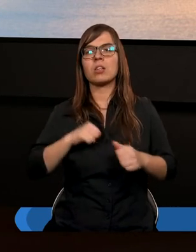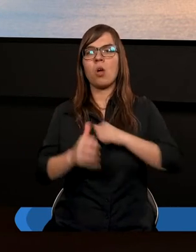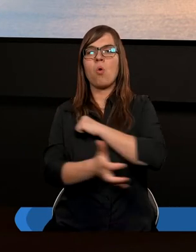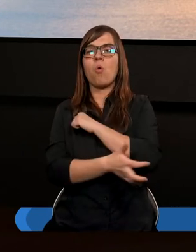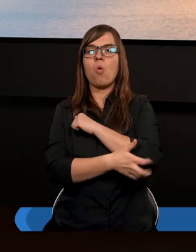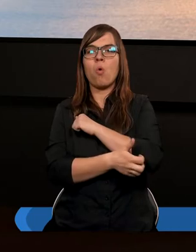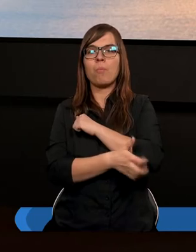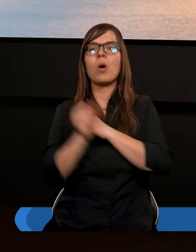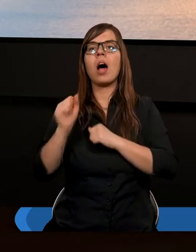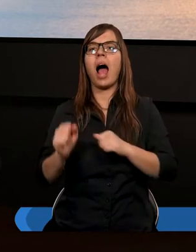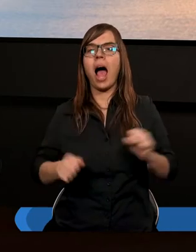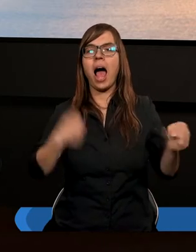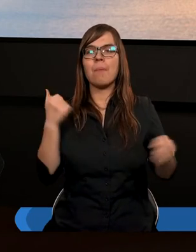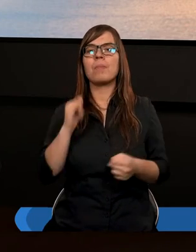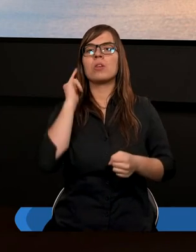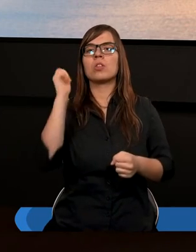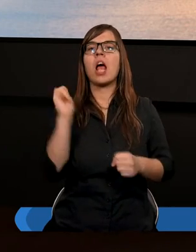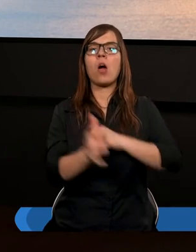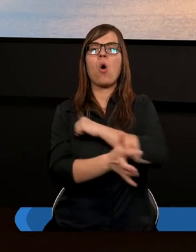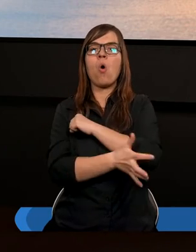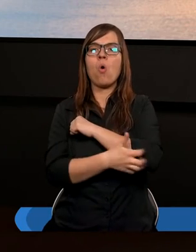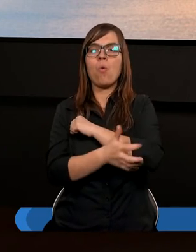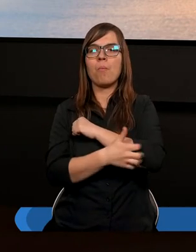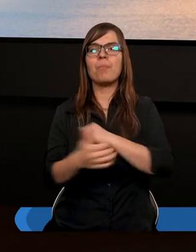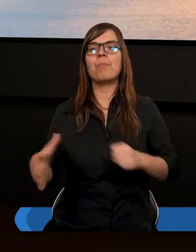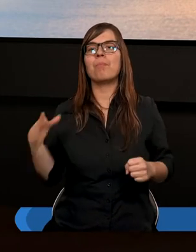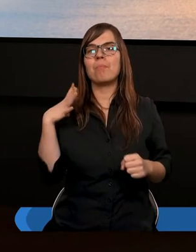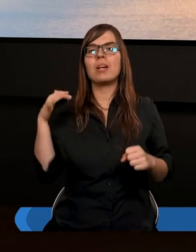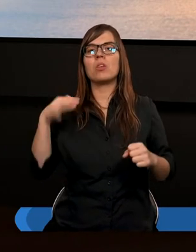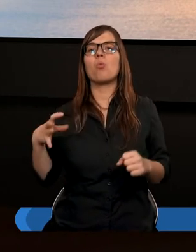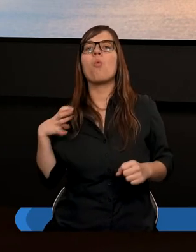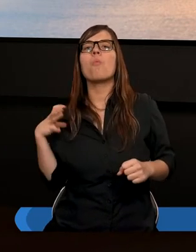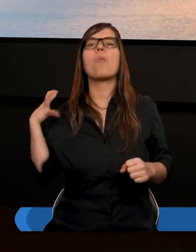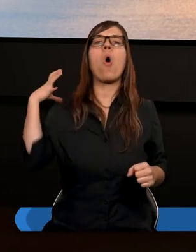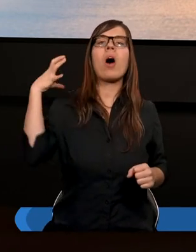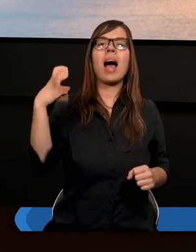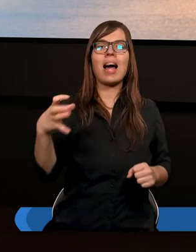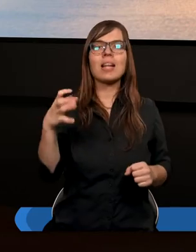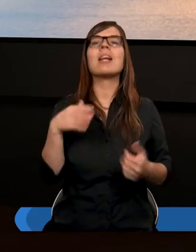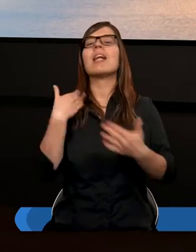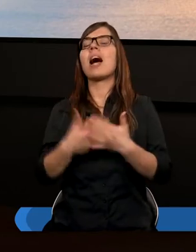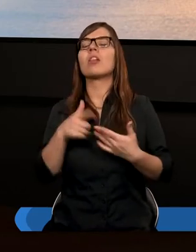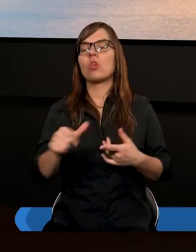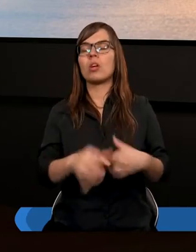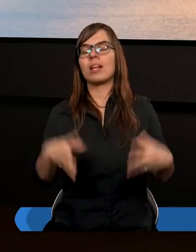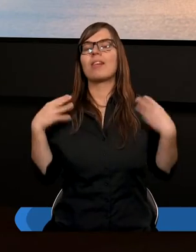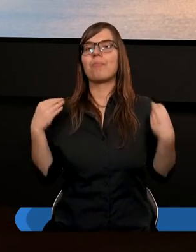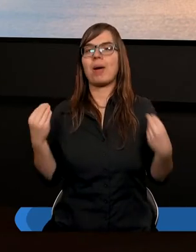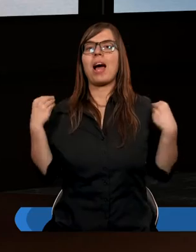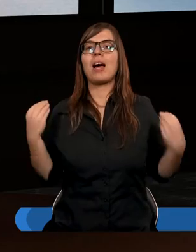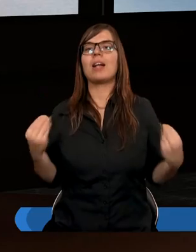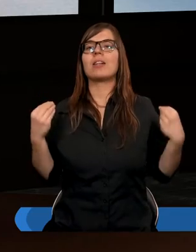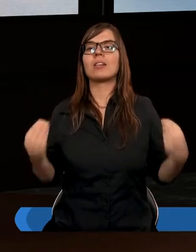ubogim abyśmy Jego ubóstwem byli ubogaceni i dlatego to jest wspaniałe